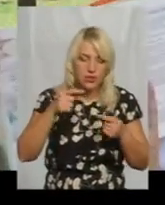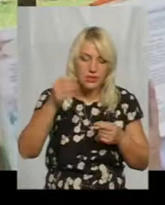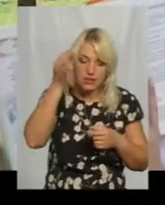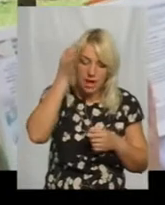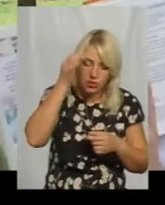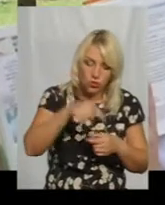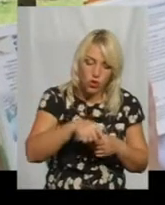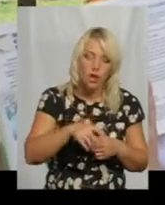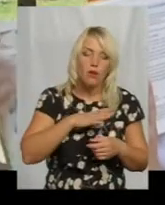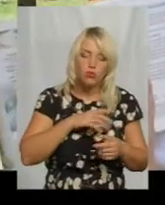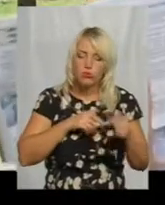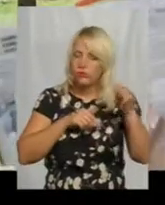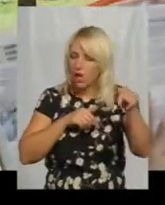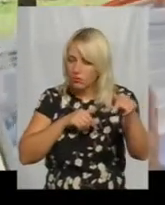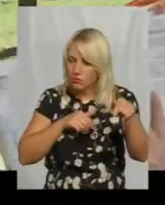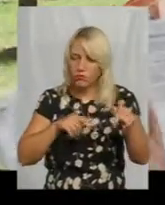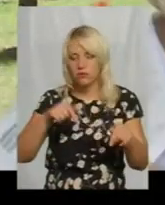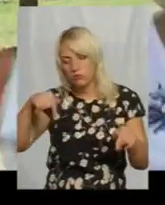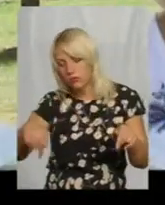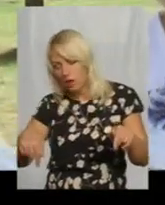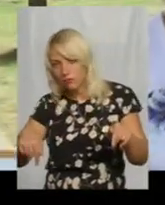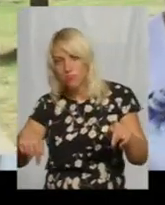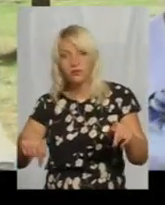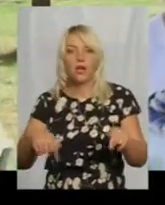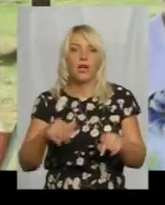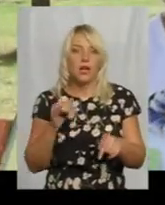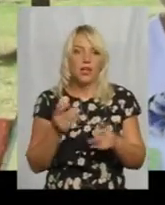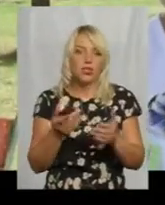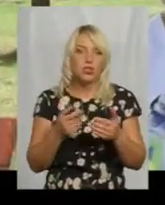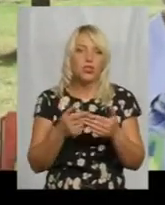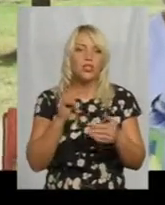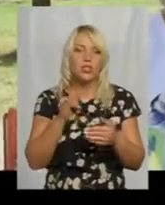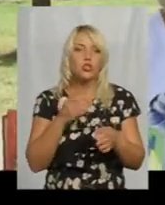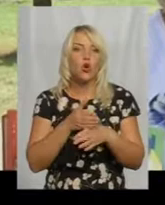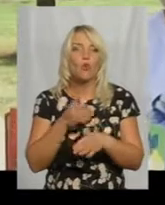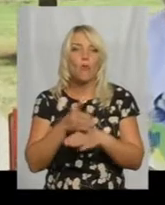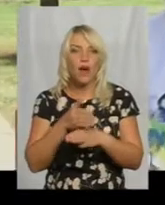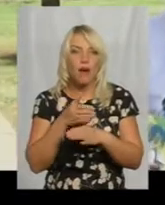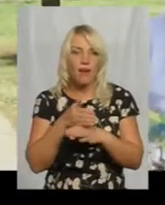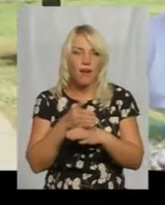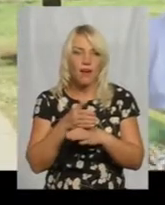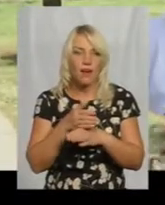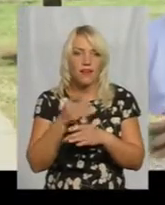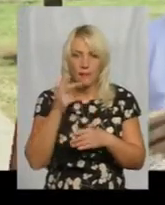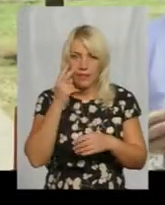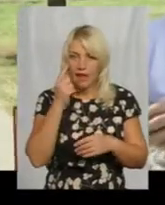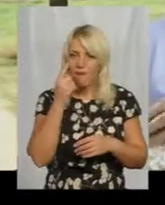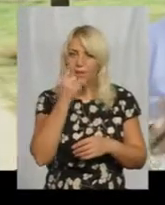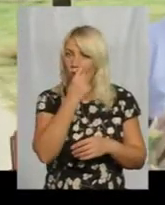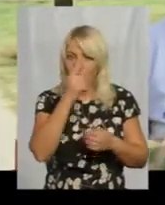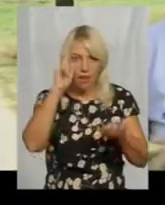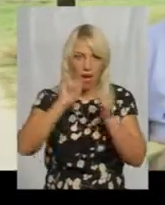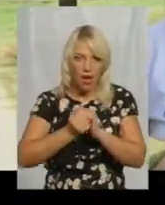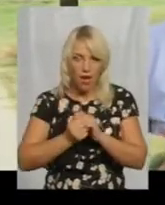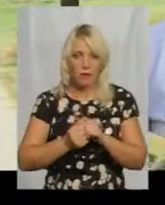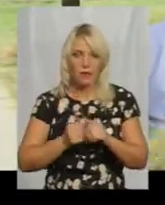зверху сторіночки, чи в кінці сторіночки. І допомагає оці ще візуальна пам'ять, от пам'ять